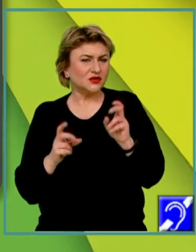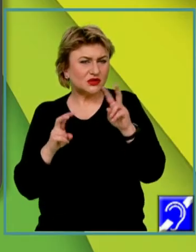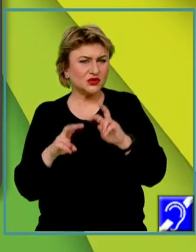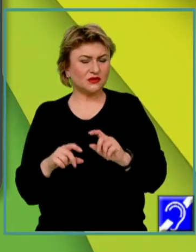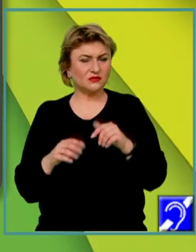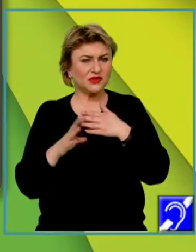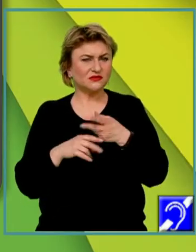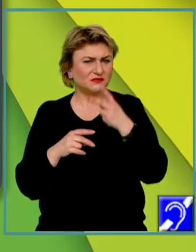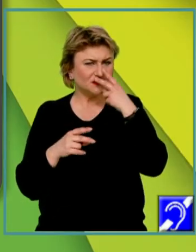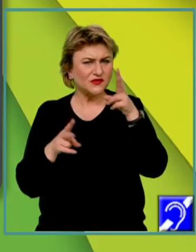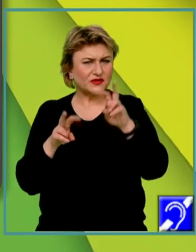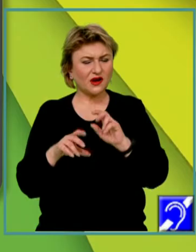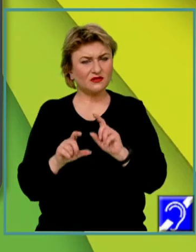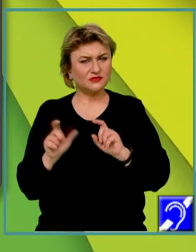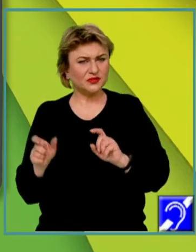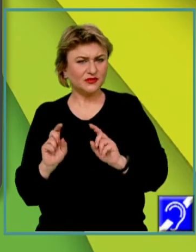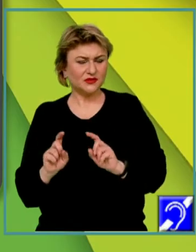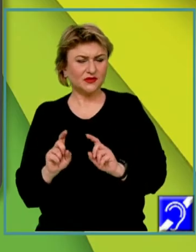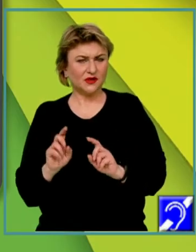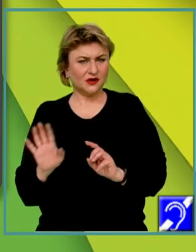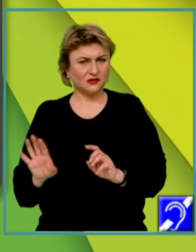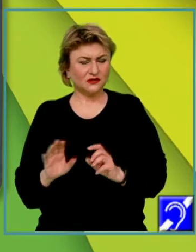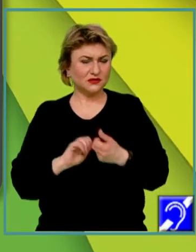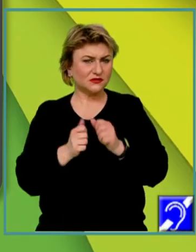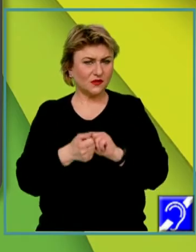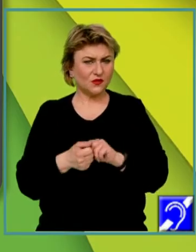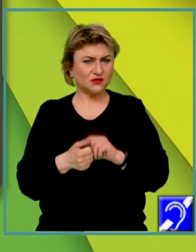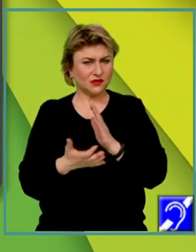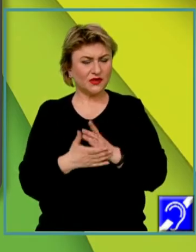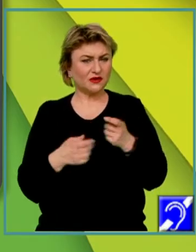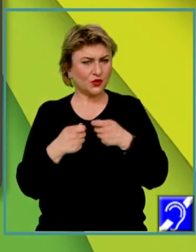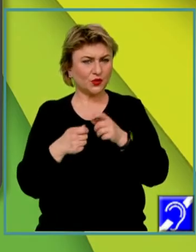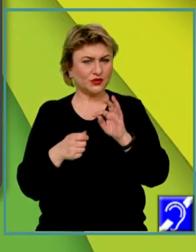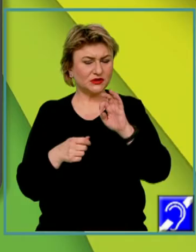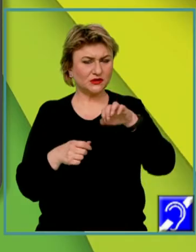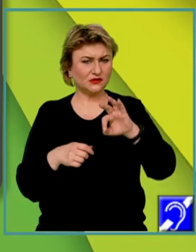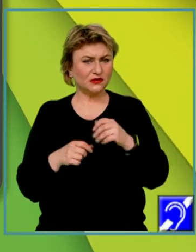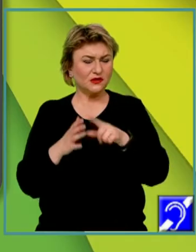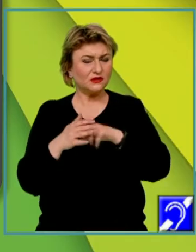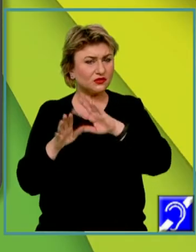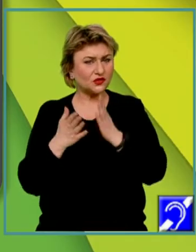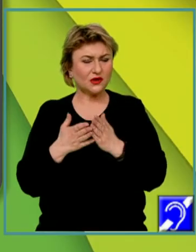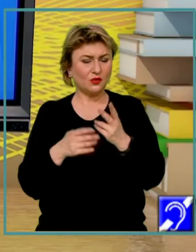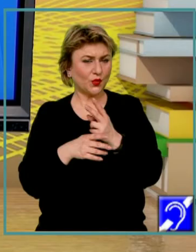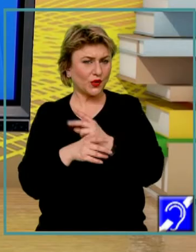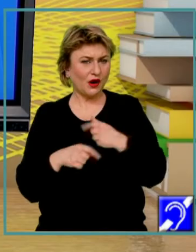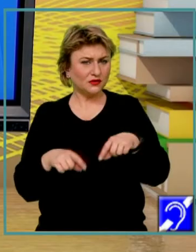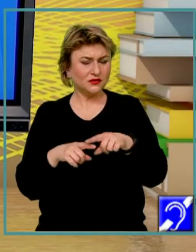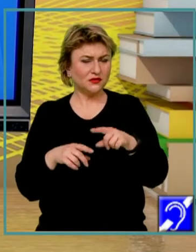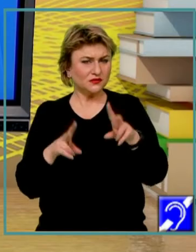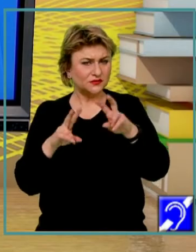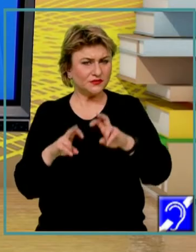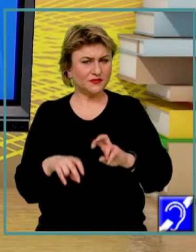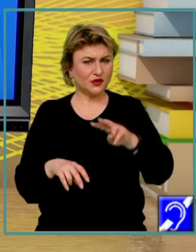investigarea acelei părți din cadrul său. sau stabilirea grupului țintă din totalul populației investigate. A doua